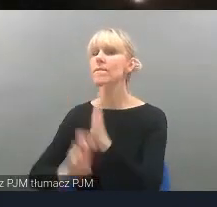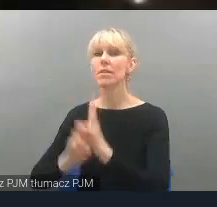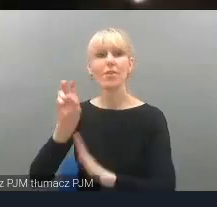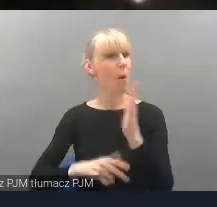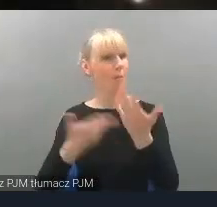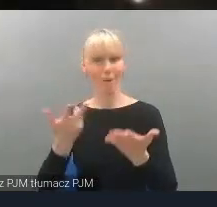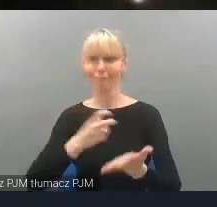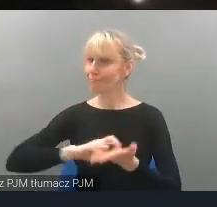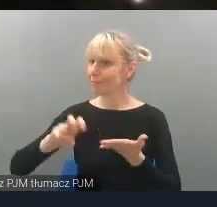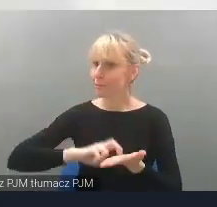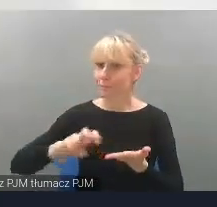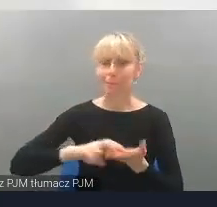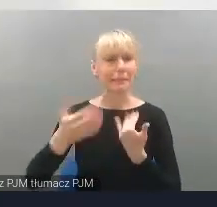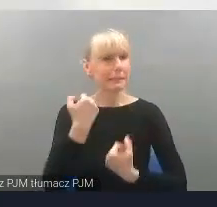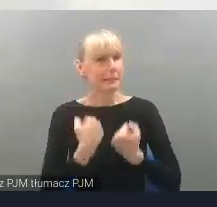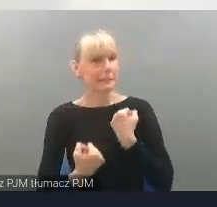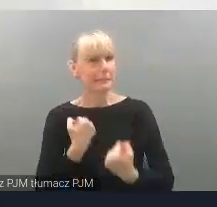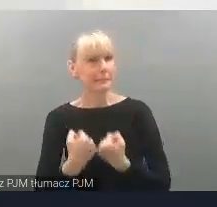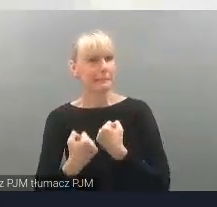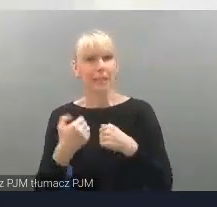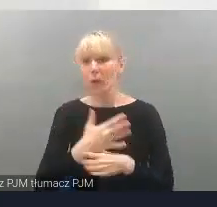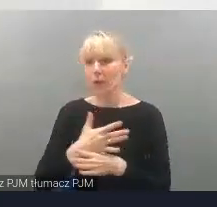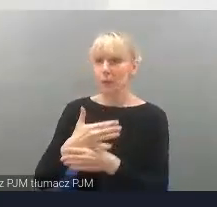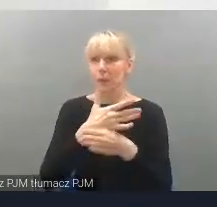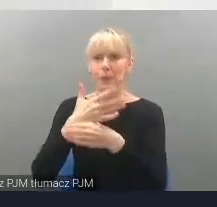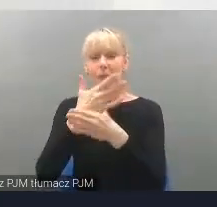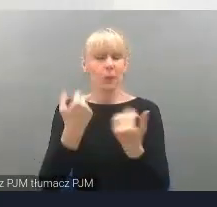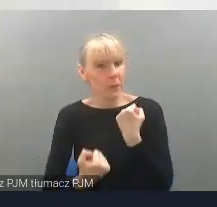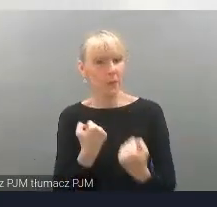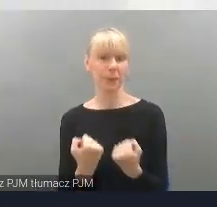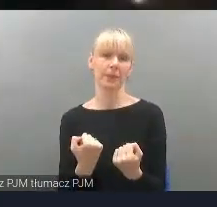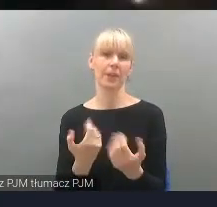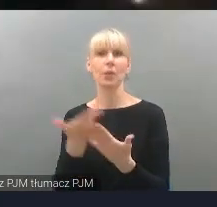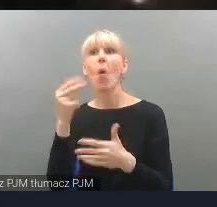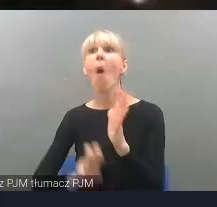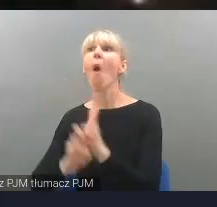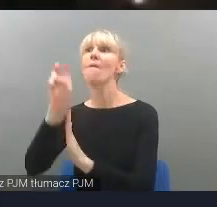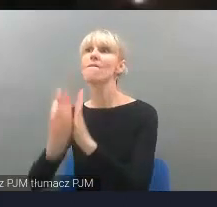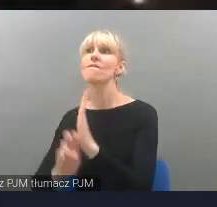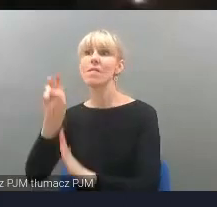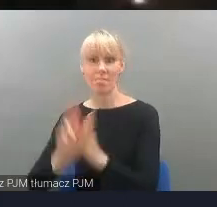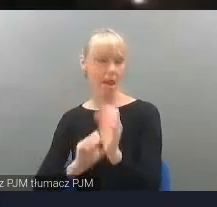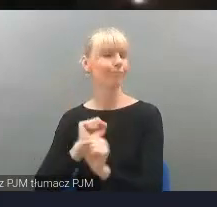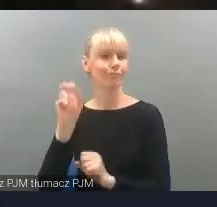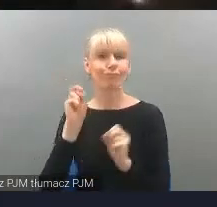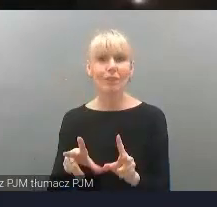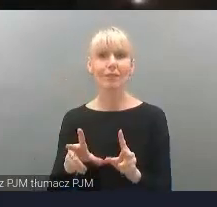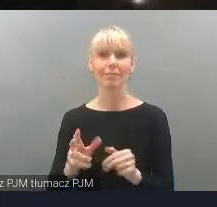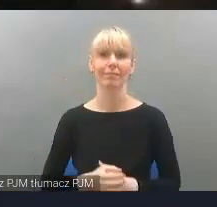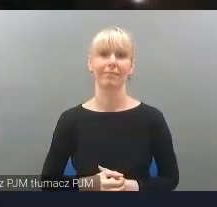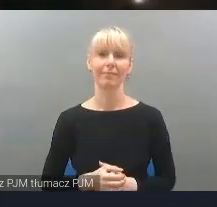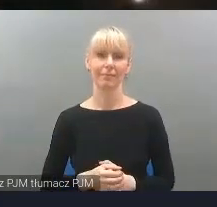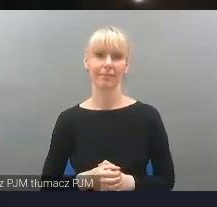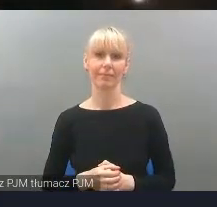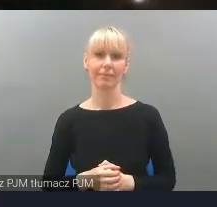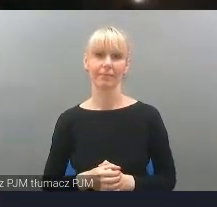te po schodach, to mogą jeździć na windą, że widać na górze, że na